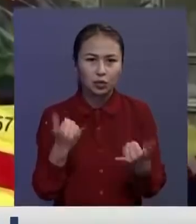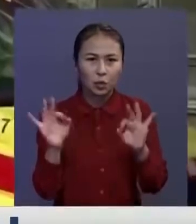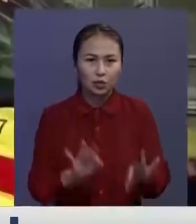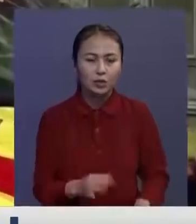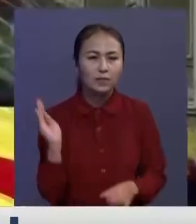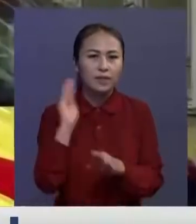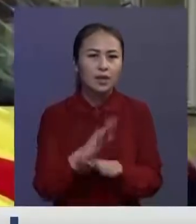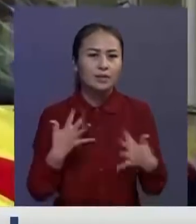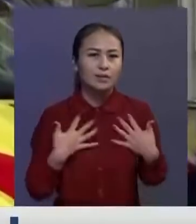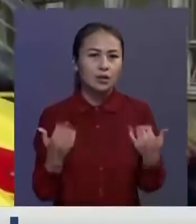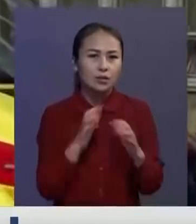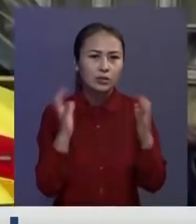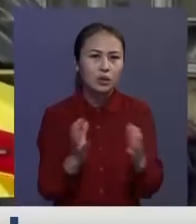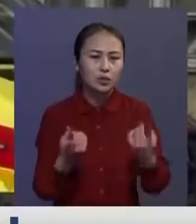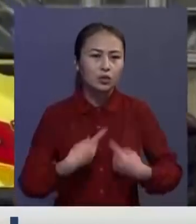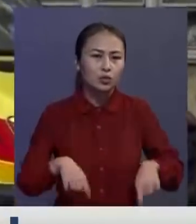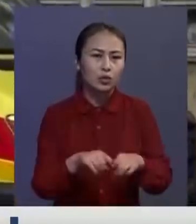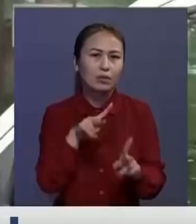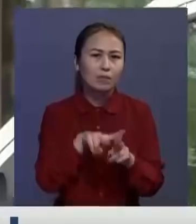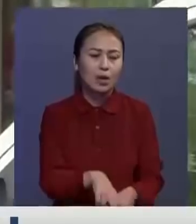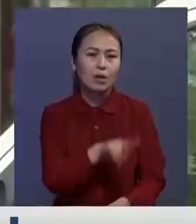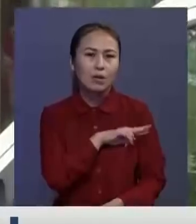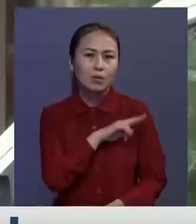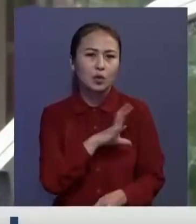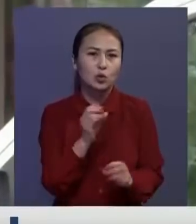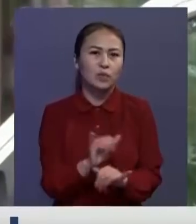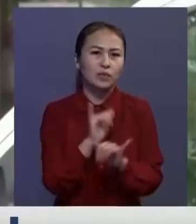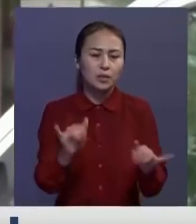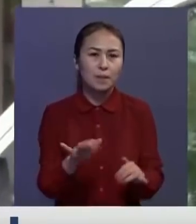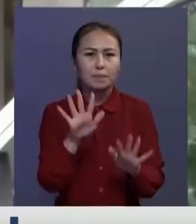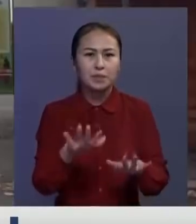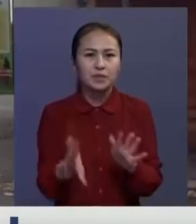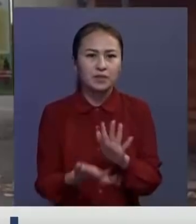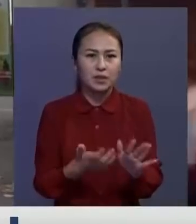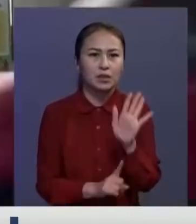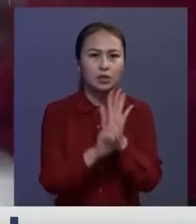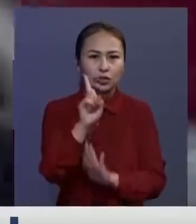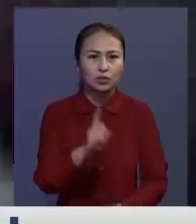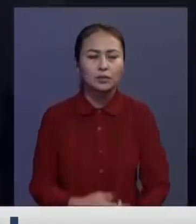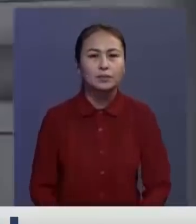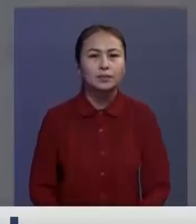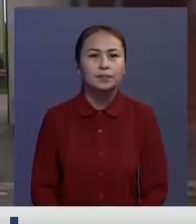байланысты денсаулық сақтау жүйесіне түскен ауыртпашылыға артып, ауыруғаналарда орын жетіспей бастады.